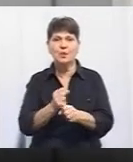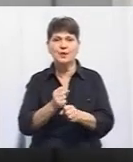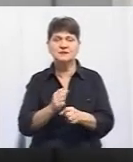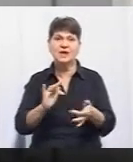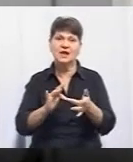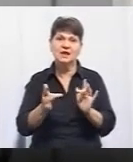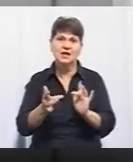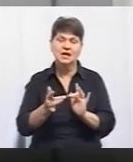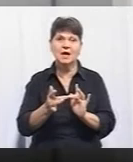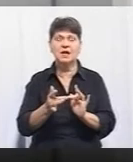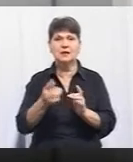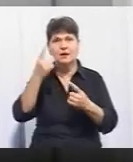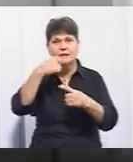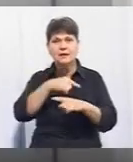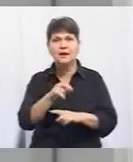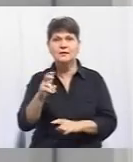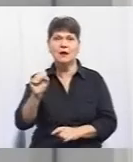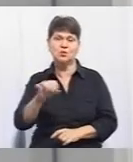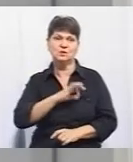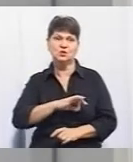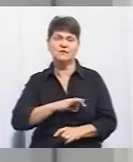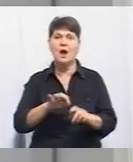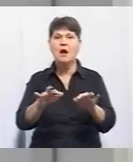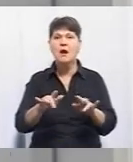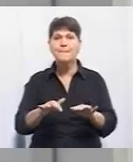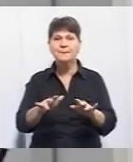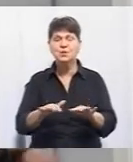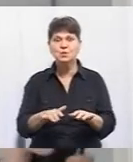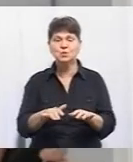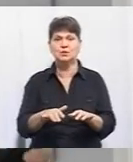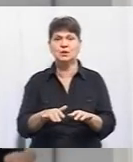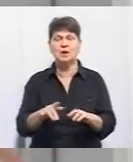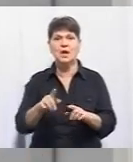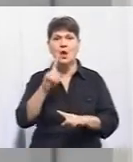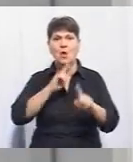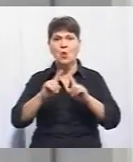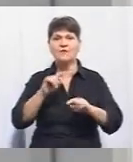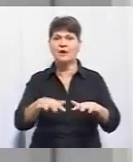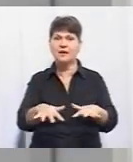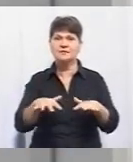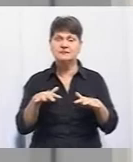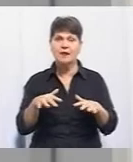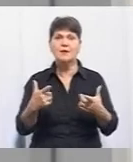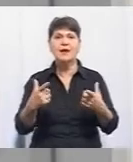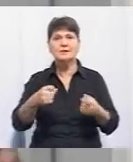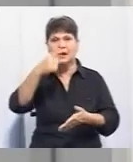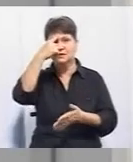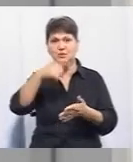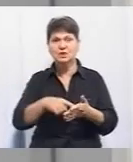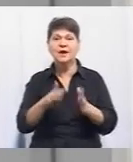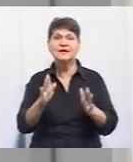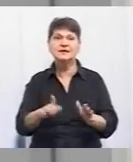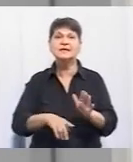інтернетом, техніка, котрим можна користуватися, комп'ютери, котрі можна отримати і конференцзал, де, сподіваюся, як тільки